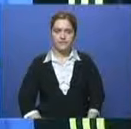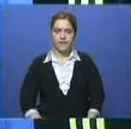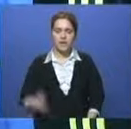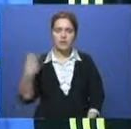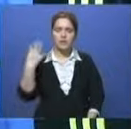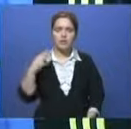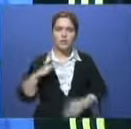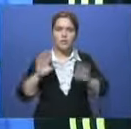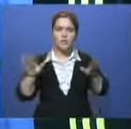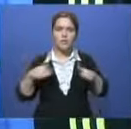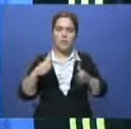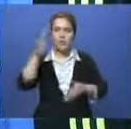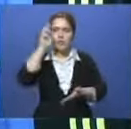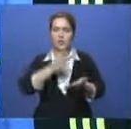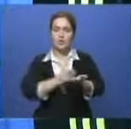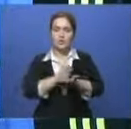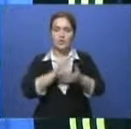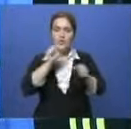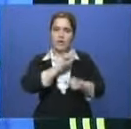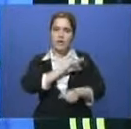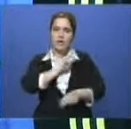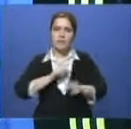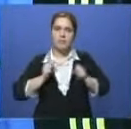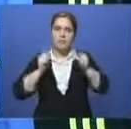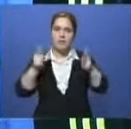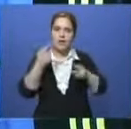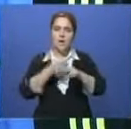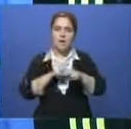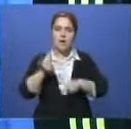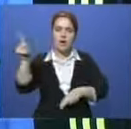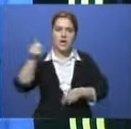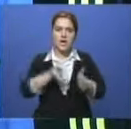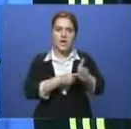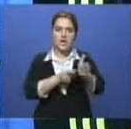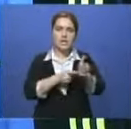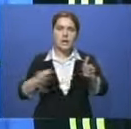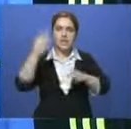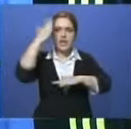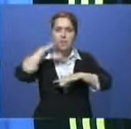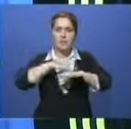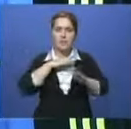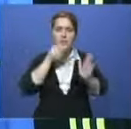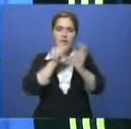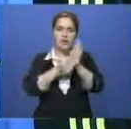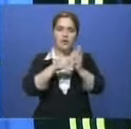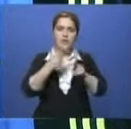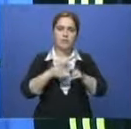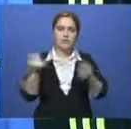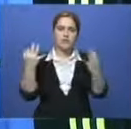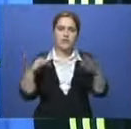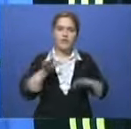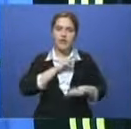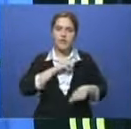40 вакантных мест на госслужбу после коррупционных скандалов в Карагандинском областном Акимате появились свободные рабочие позиции.